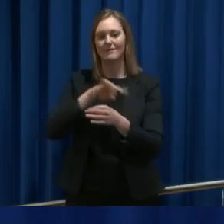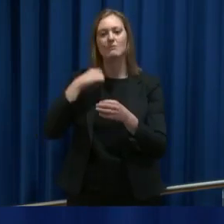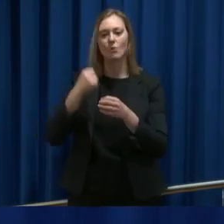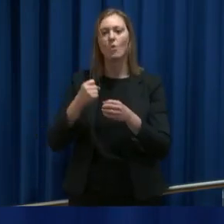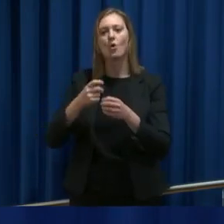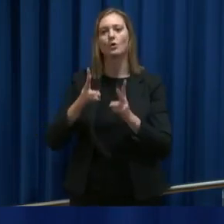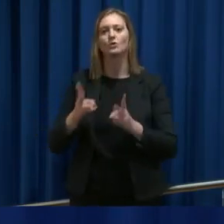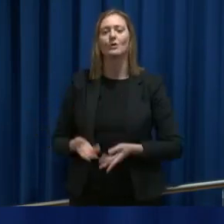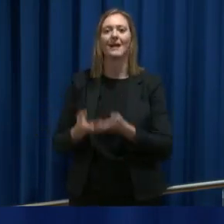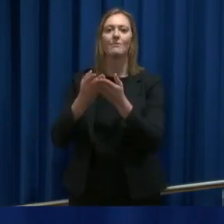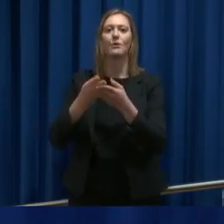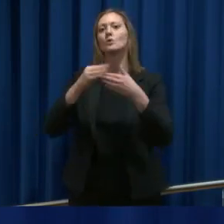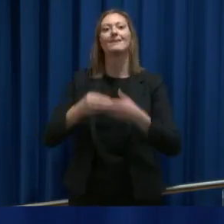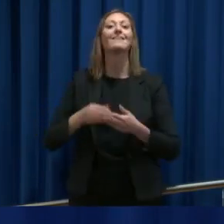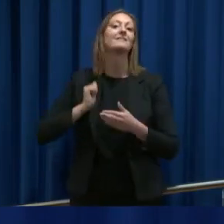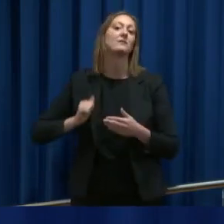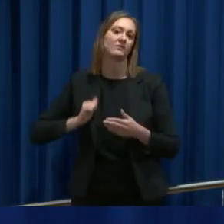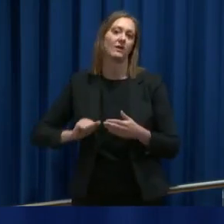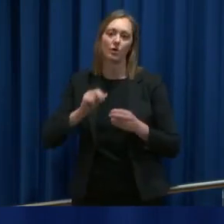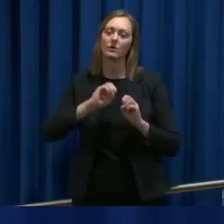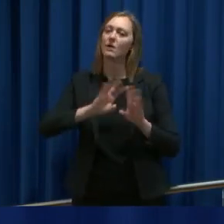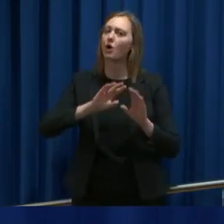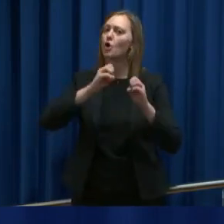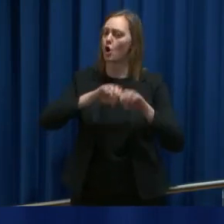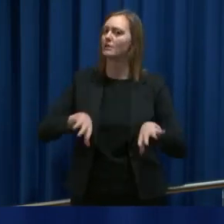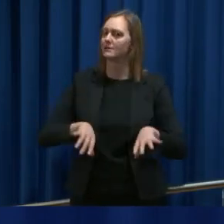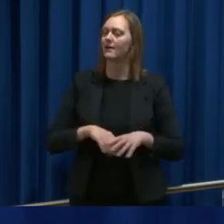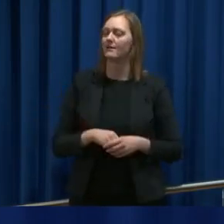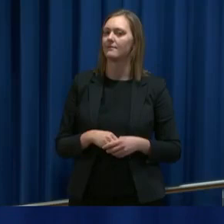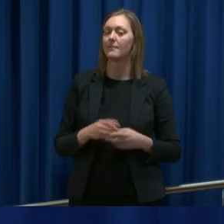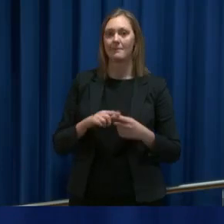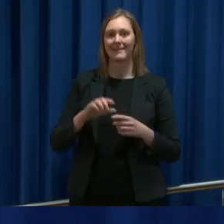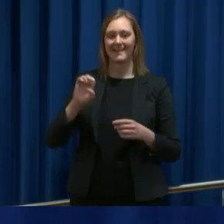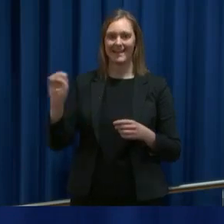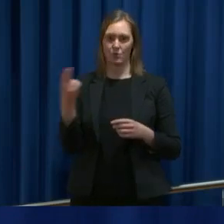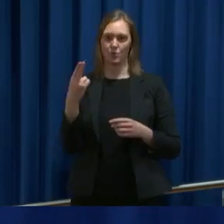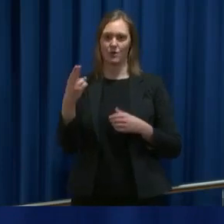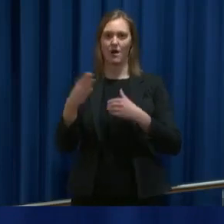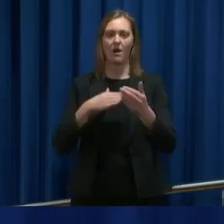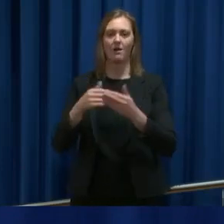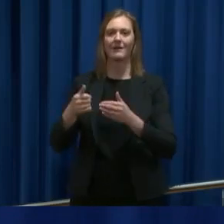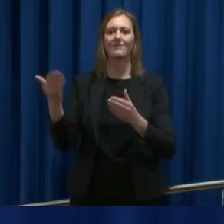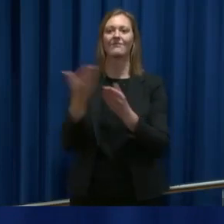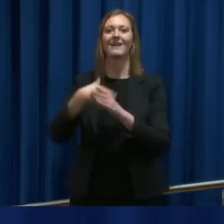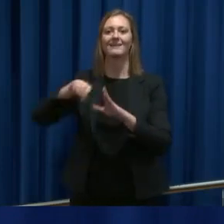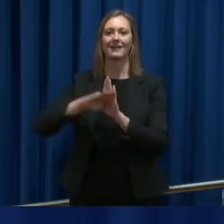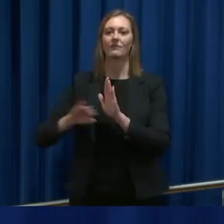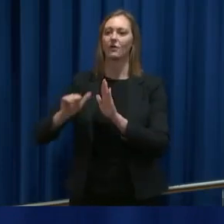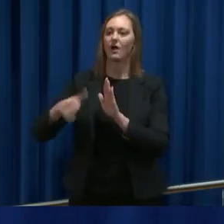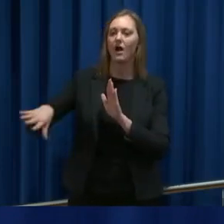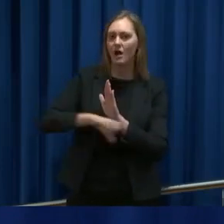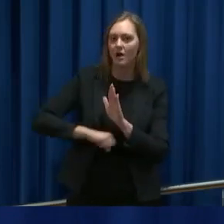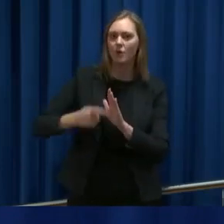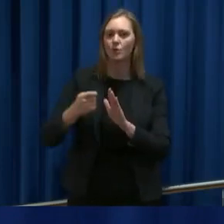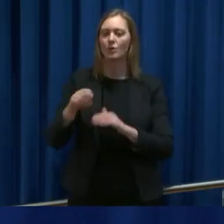og solidaritetsansvaret så vi burde klare å løse dette. Men det er klart, det EU har gjort nå er å lage fellesforhånd for alle. Mange land har gjort enkelt